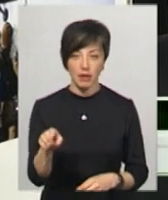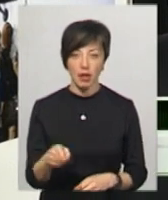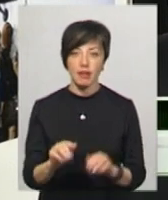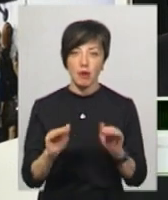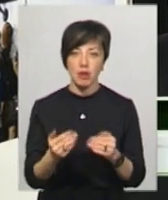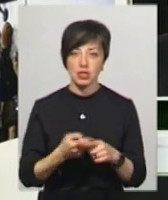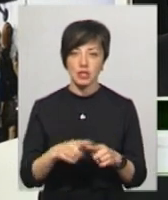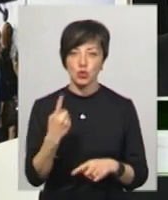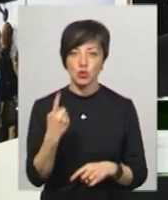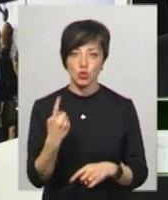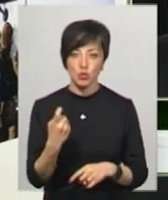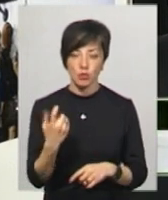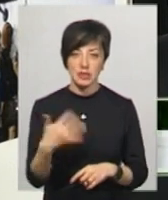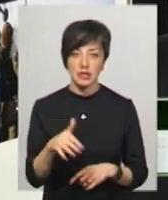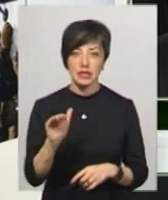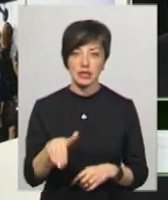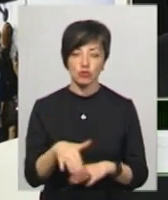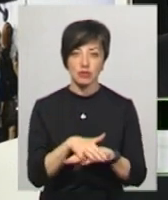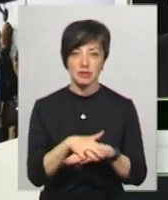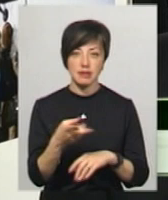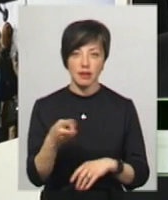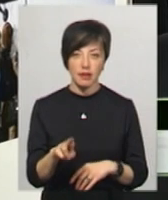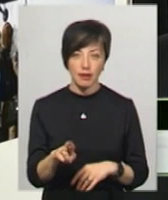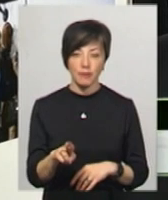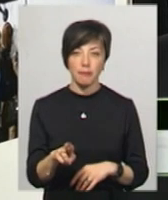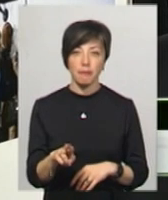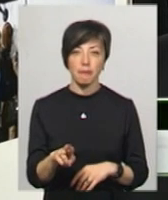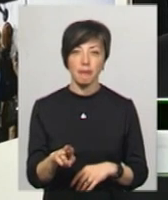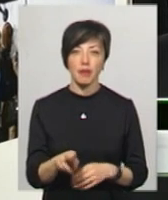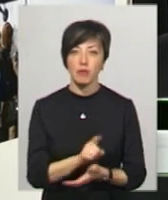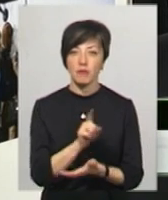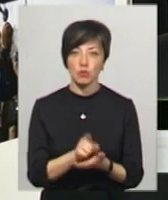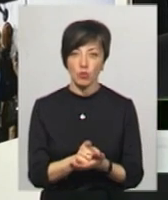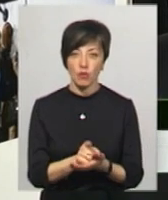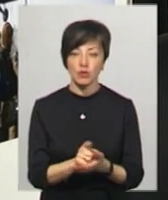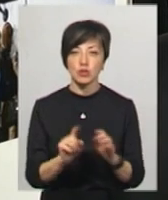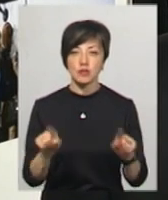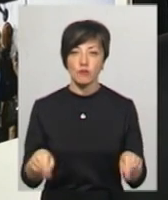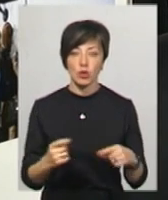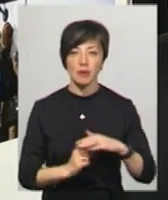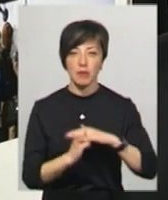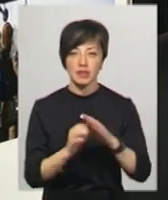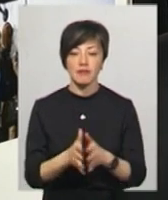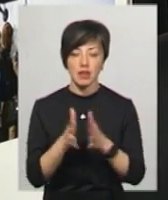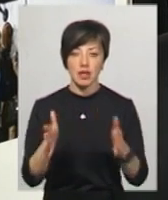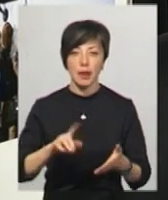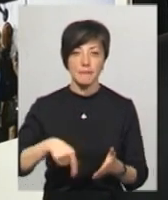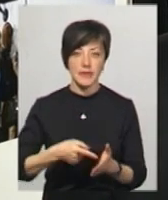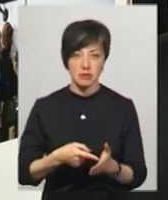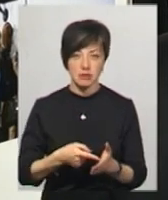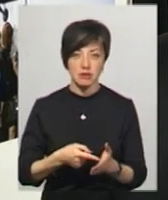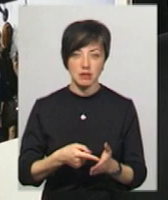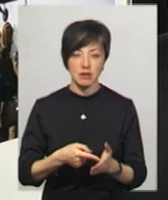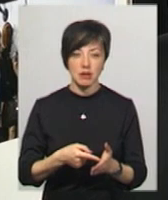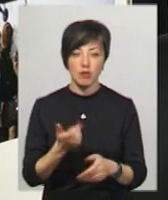Найменше це 150 тисяч населення. Вони обов'язково створюються на базі великих міст. Міста